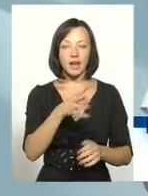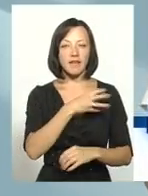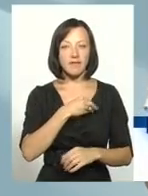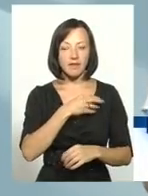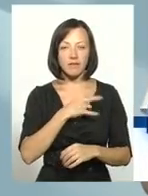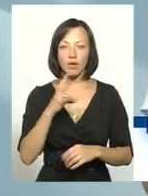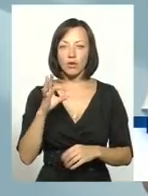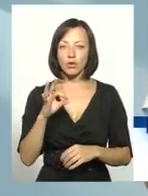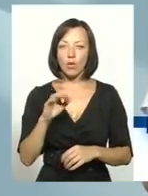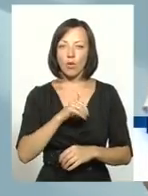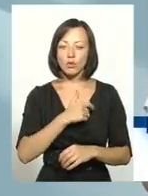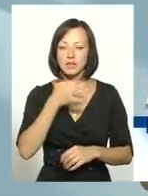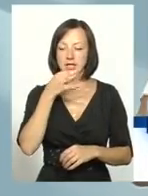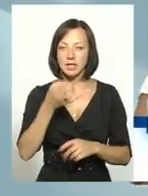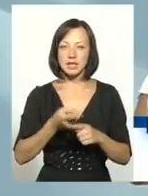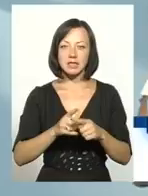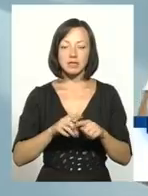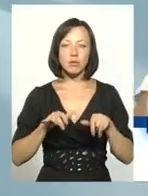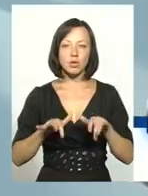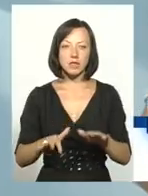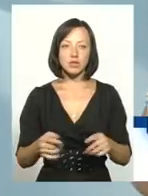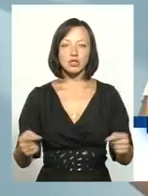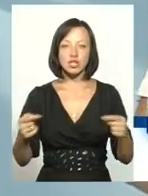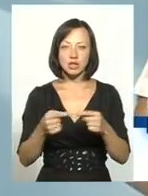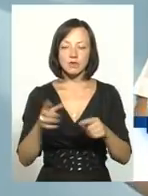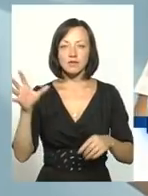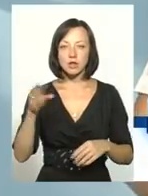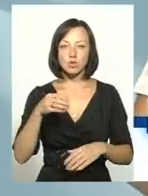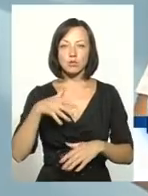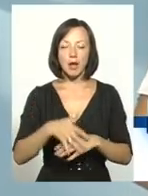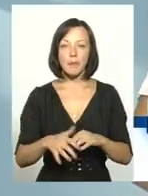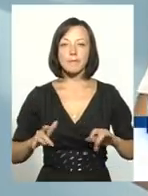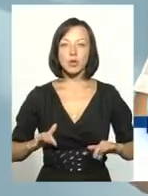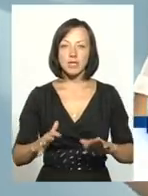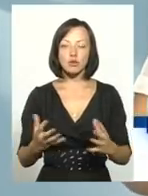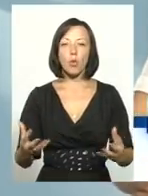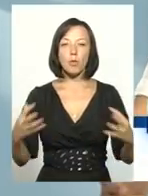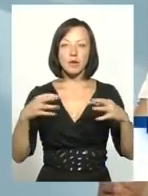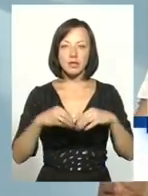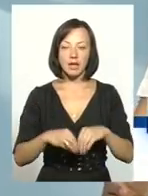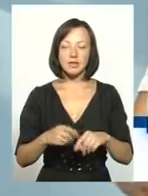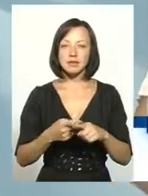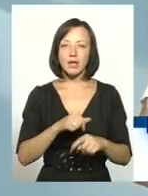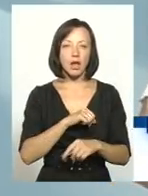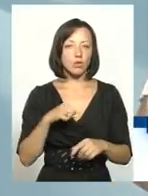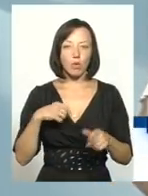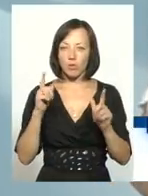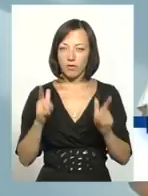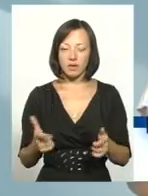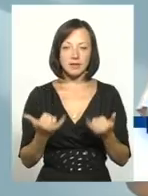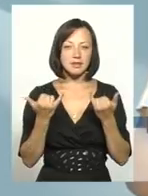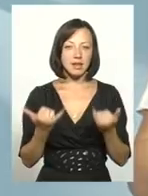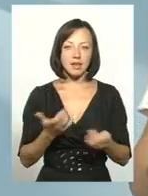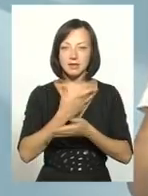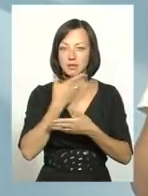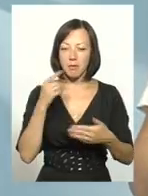сказати, що ці процеси, перш за все, чітко, щоб всі зрозуміли. Процес об'єднання – це процес добровільного об'єднання. Тобто, зараз не стоїть